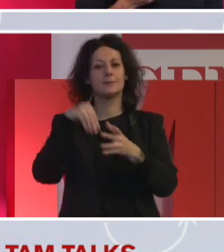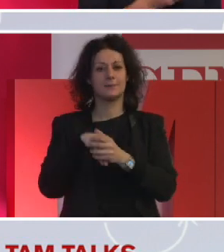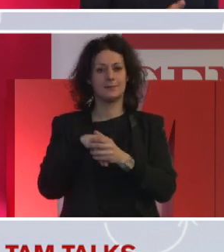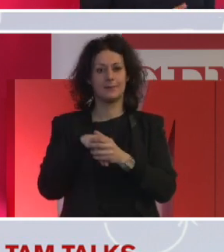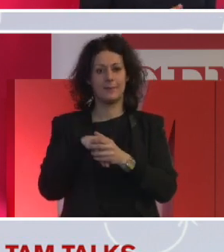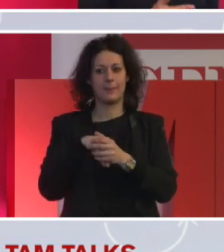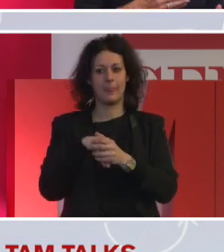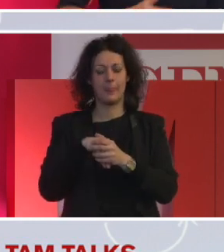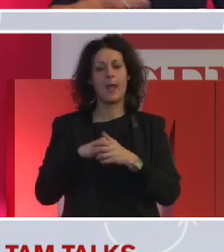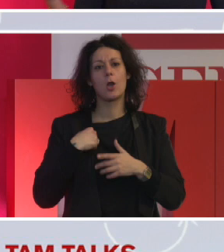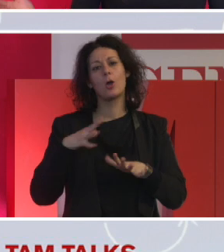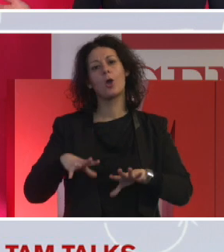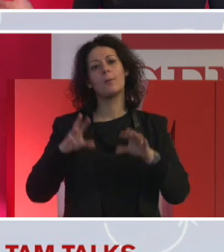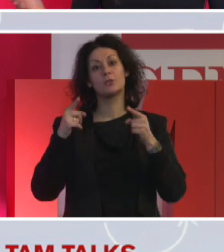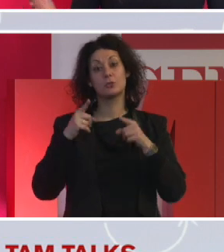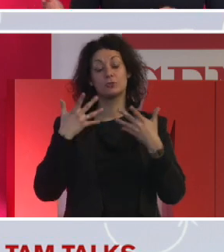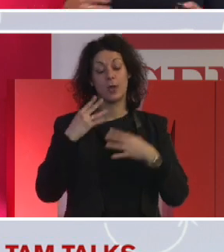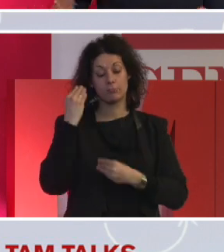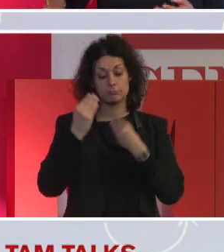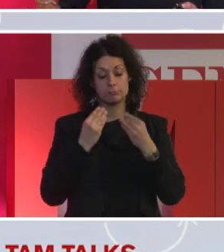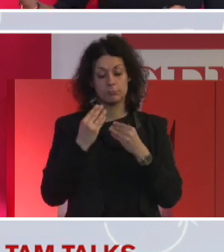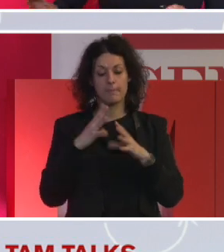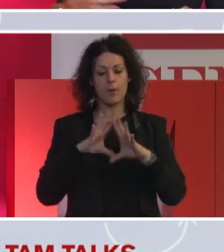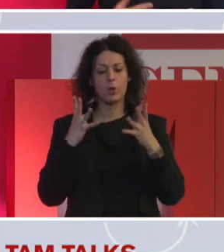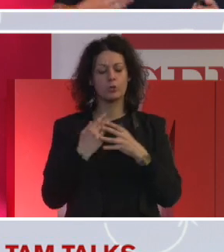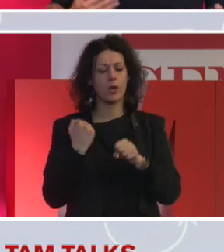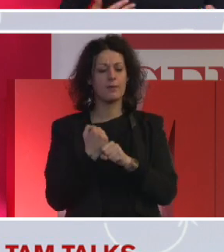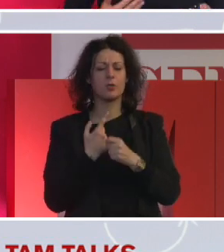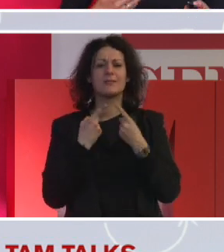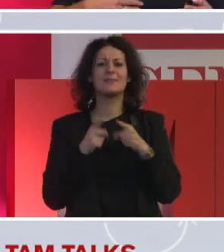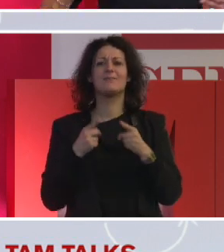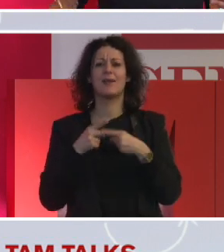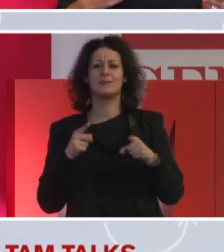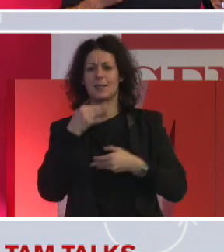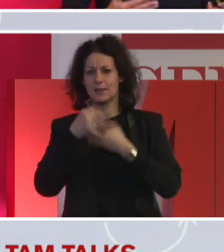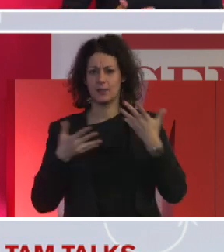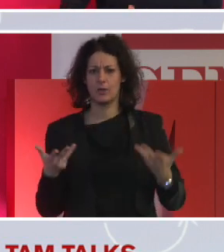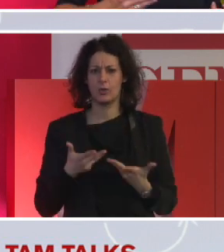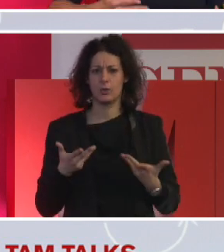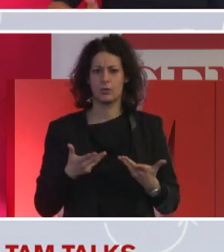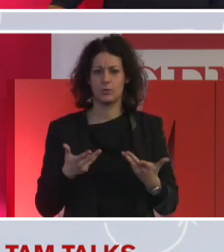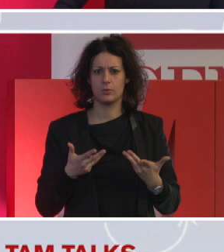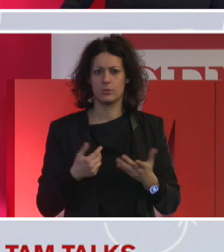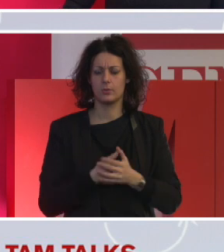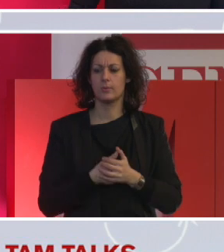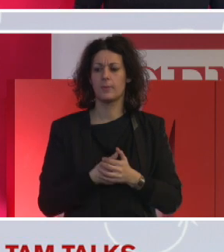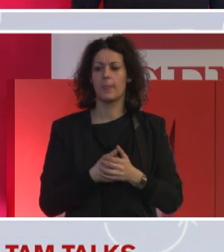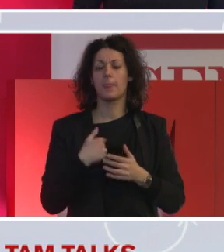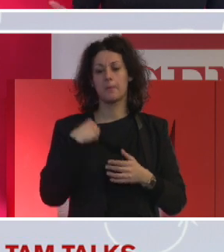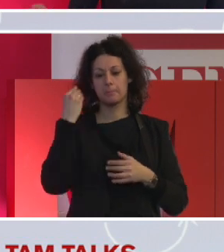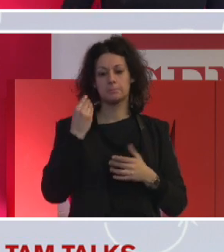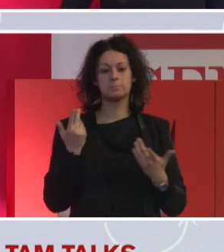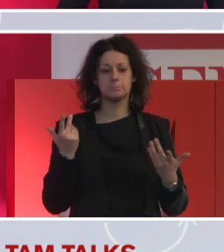per te? E rispetto al mondo del lavoro, quali sono gli elementi che te pensi di portare